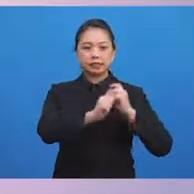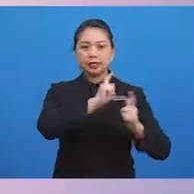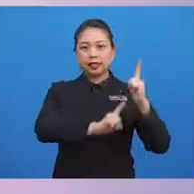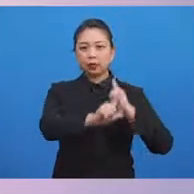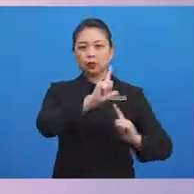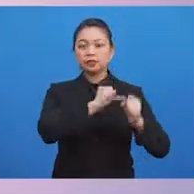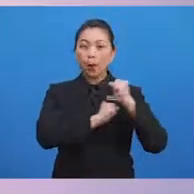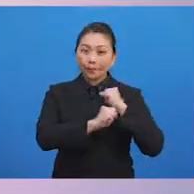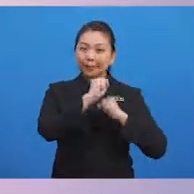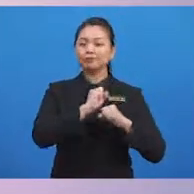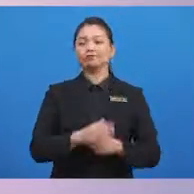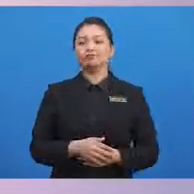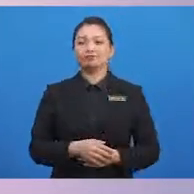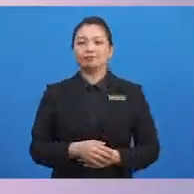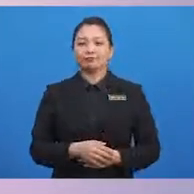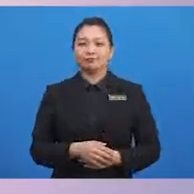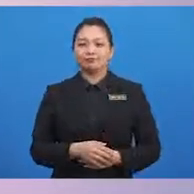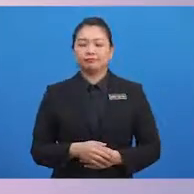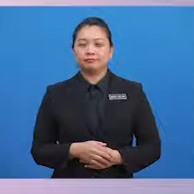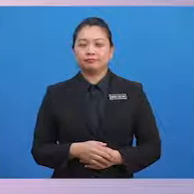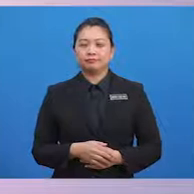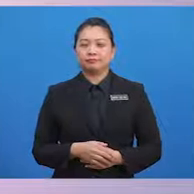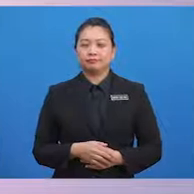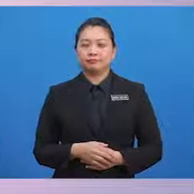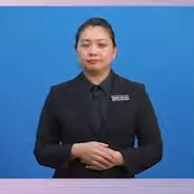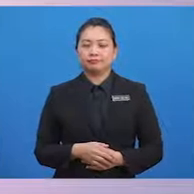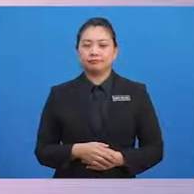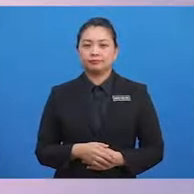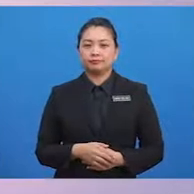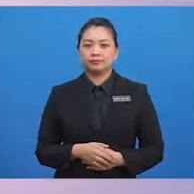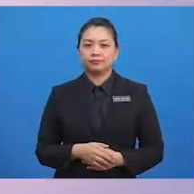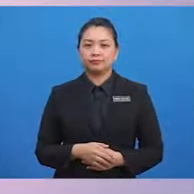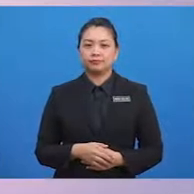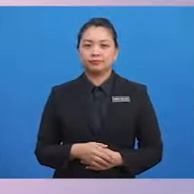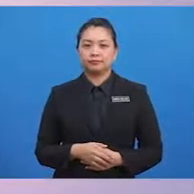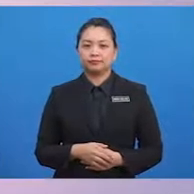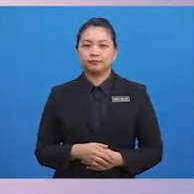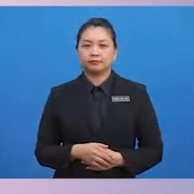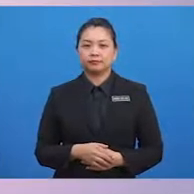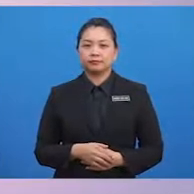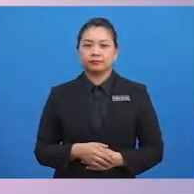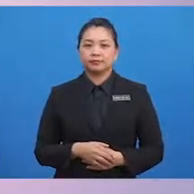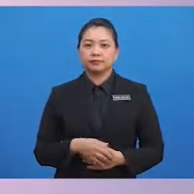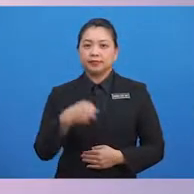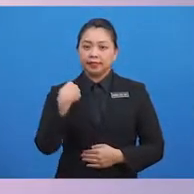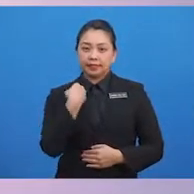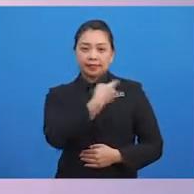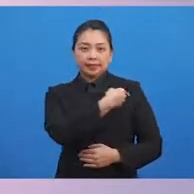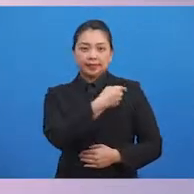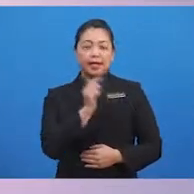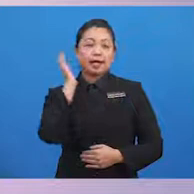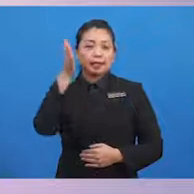Kesan baik pertama adalah Kita akan diberi